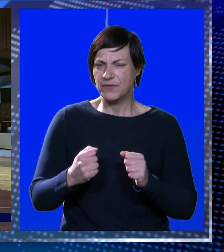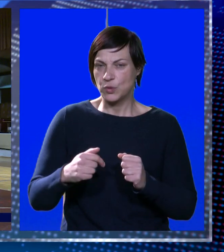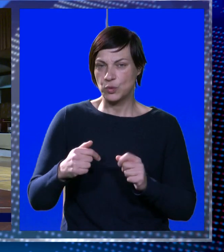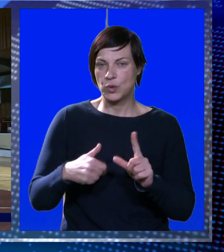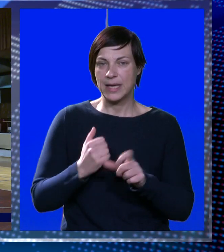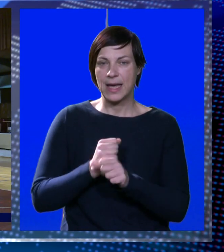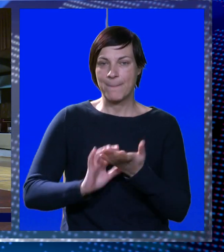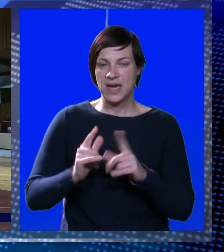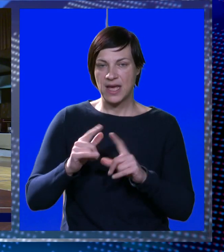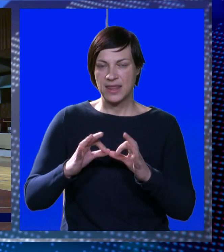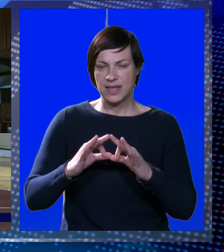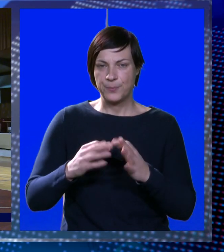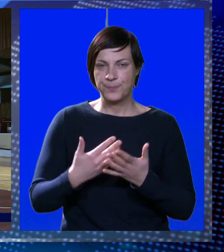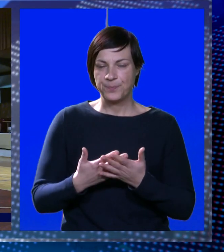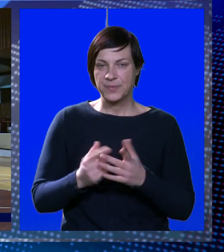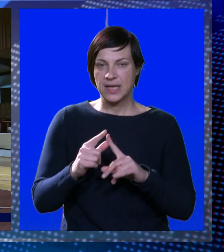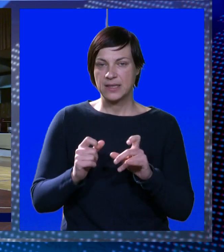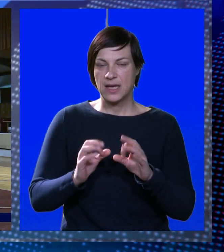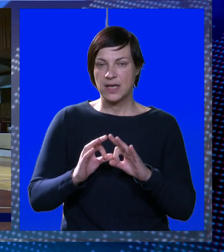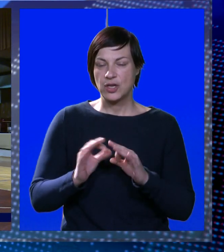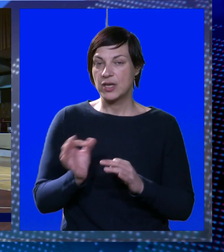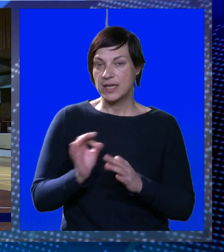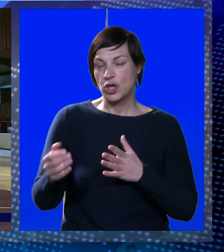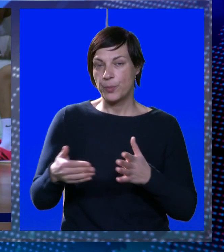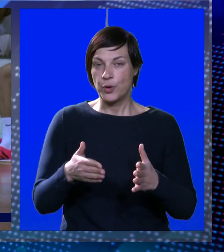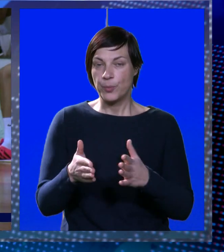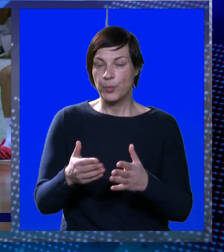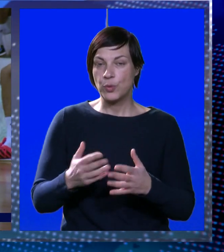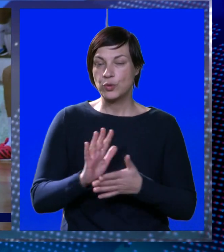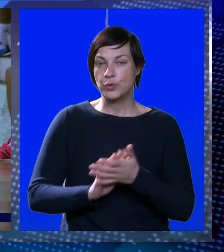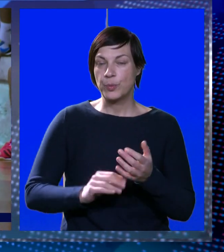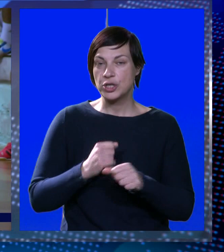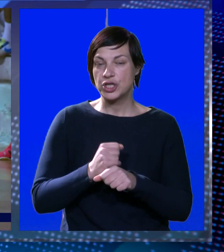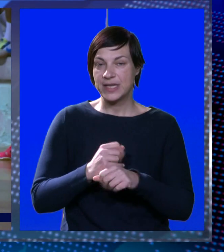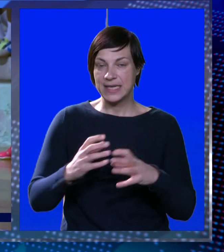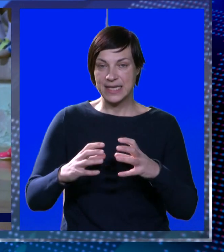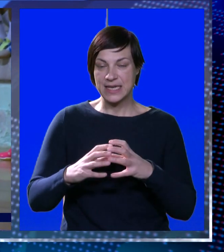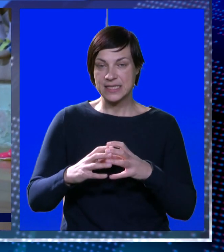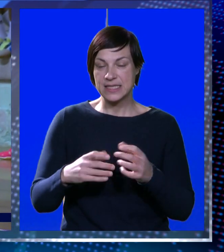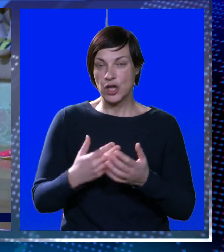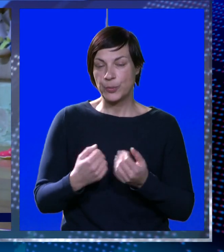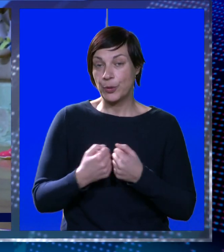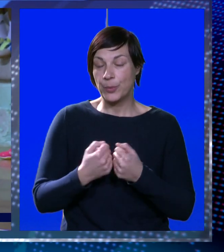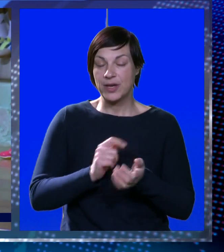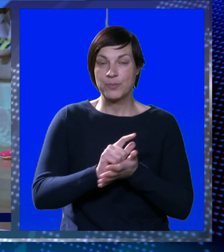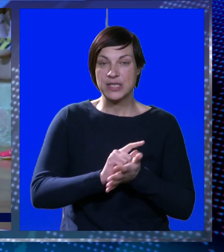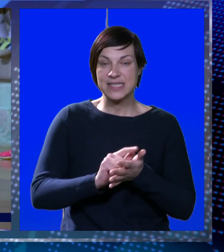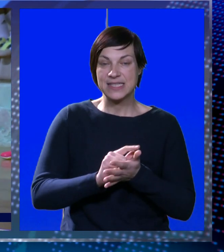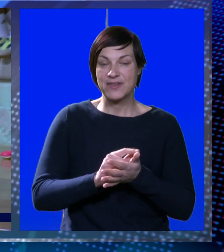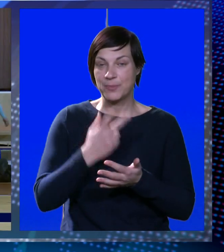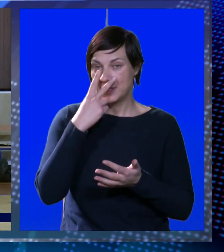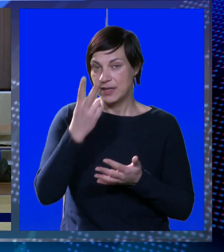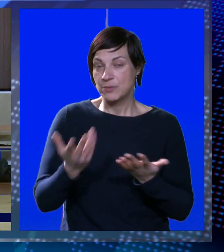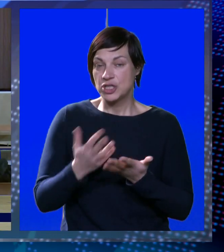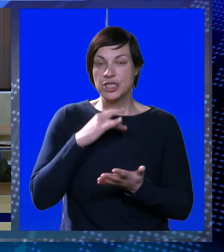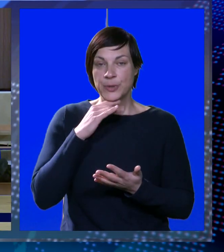ligamenta. Dario je na nekom dobrom putu počeo trenirati s loptom i, onako, realno, borimo se s vremenom